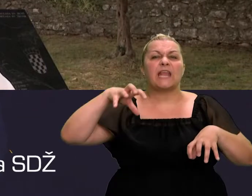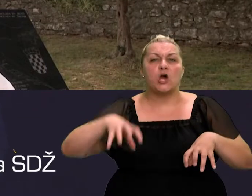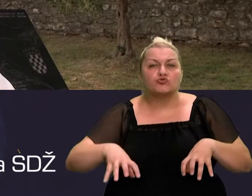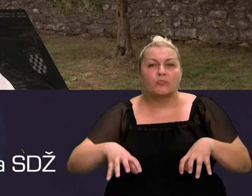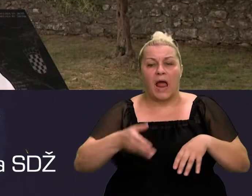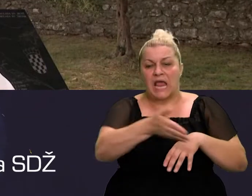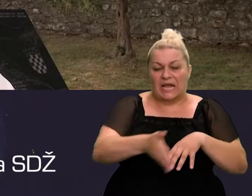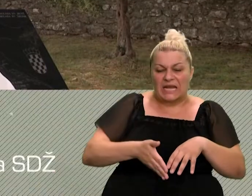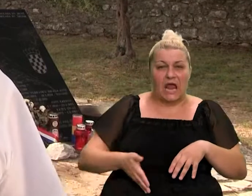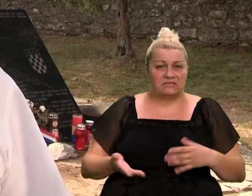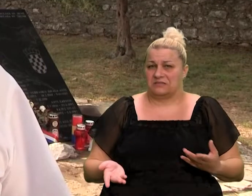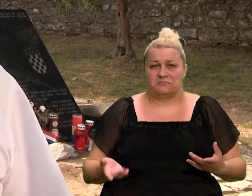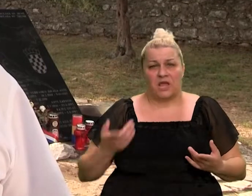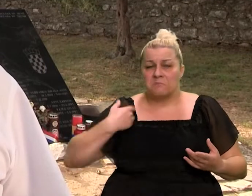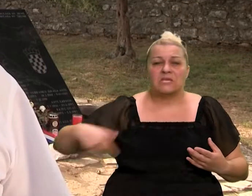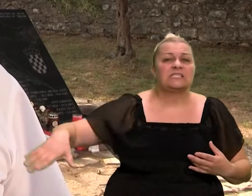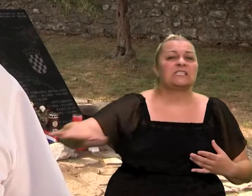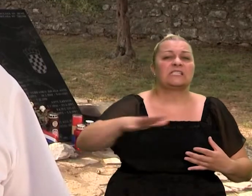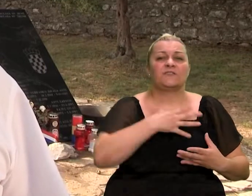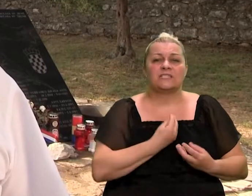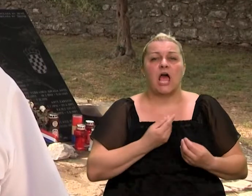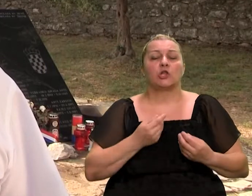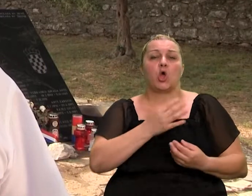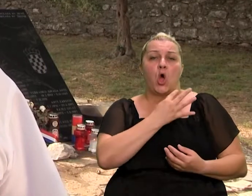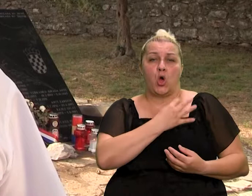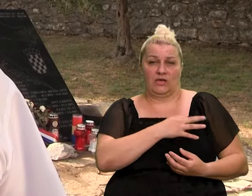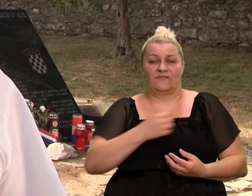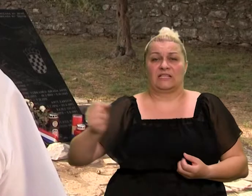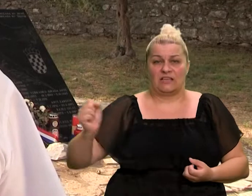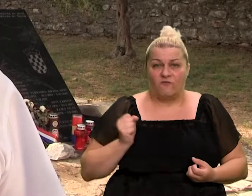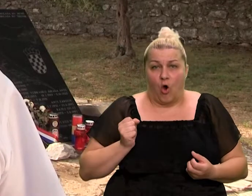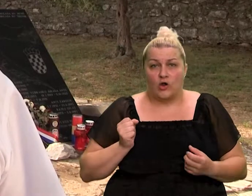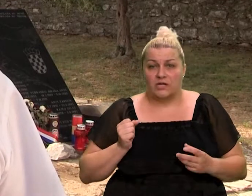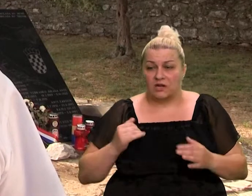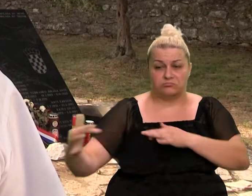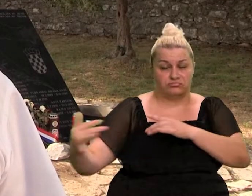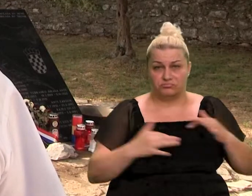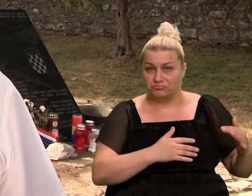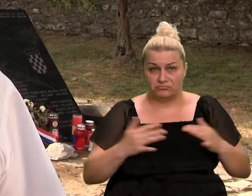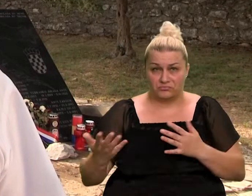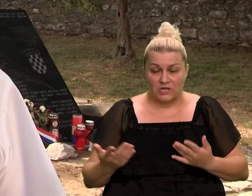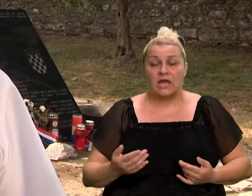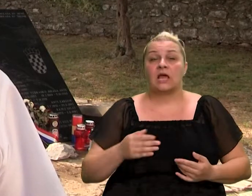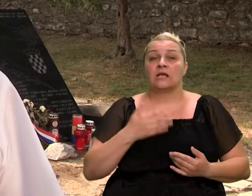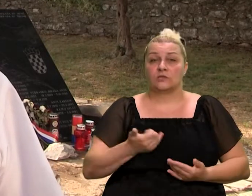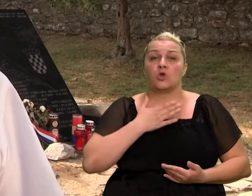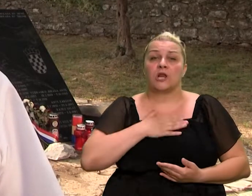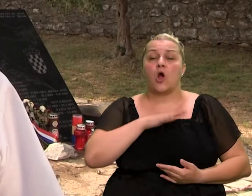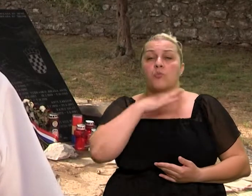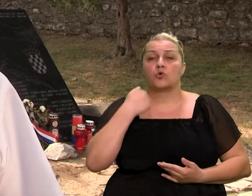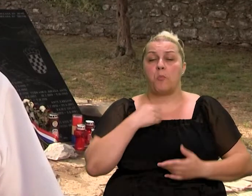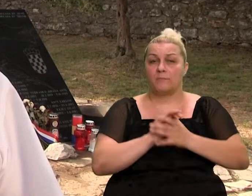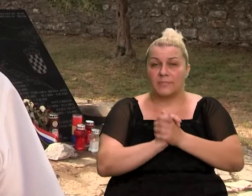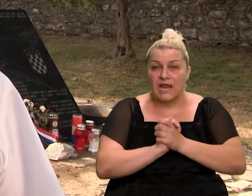svi hrvatski vojnici i zato drago mi je što ovdje moji puno prijatelja rodbine danas